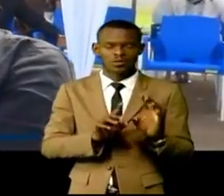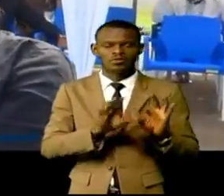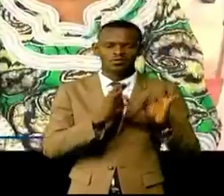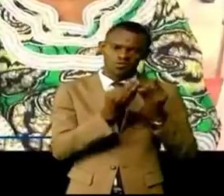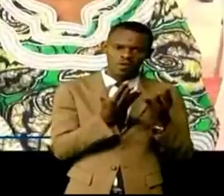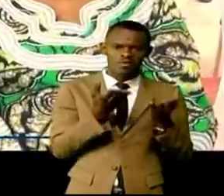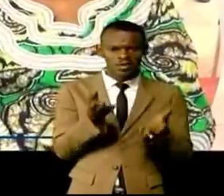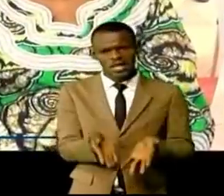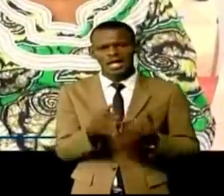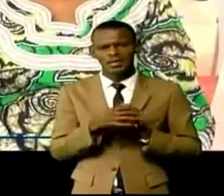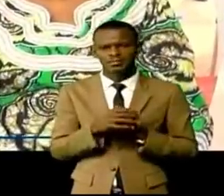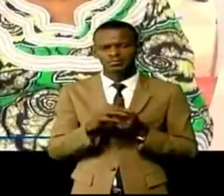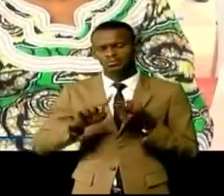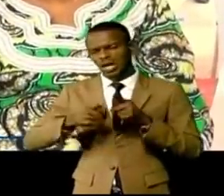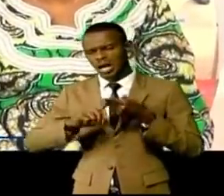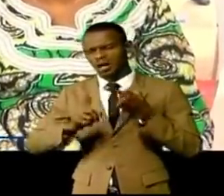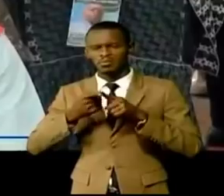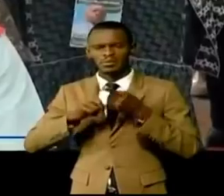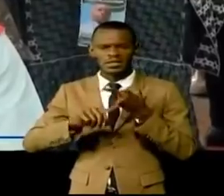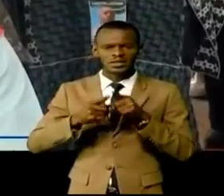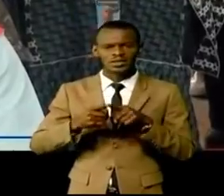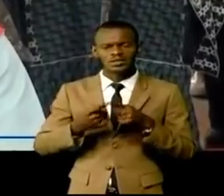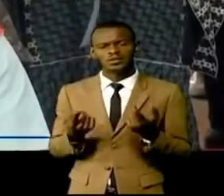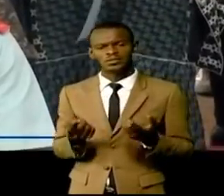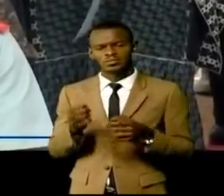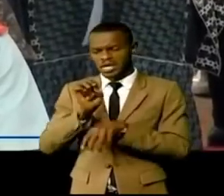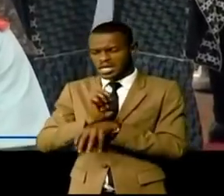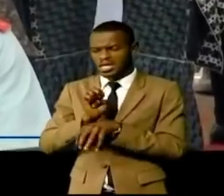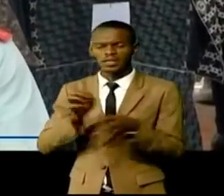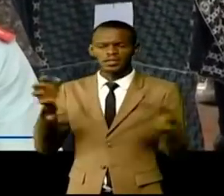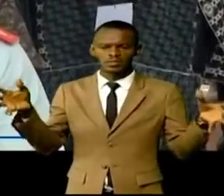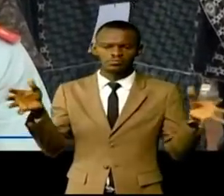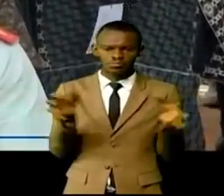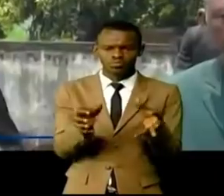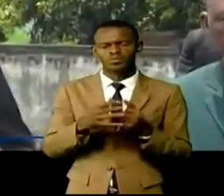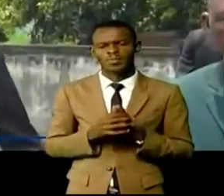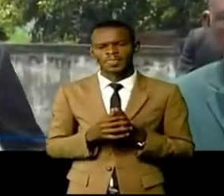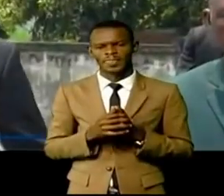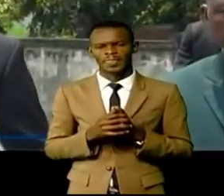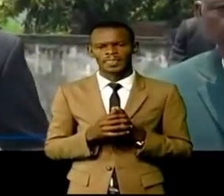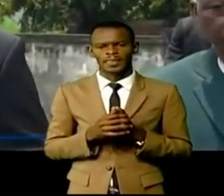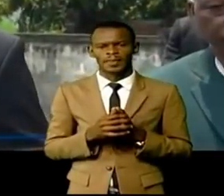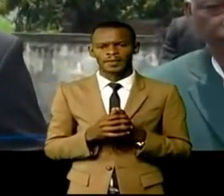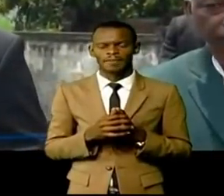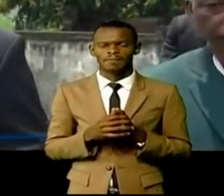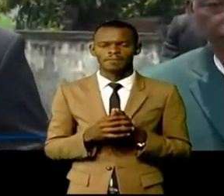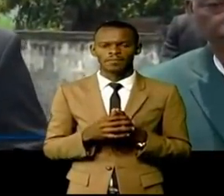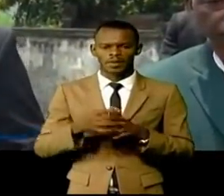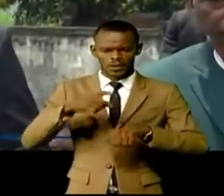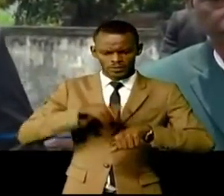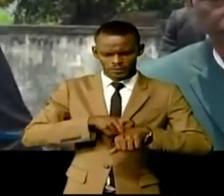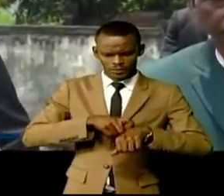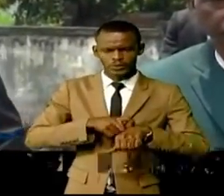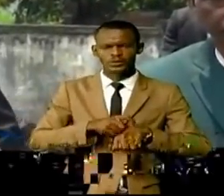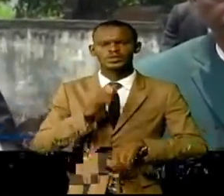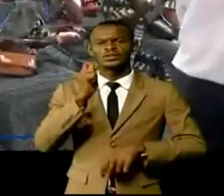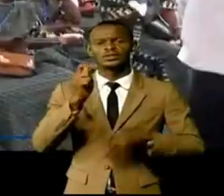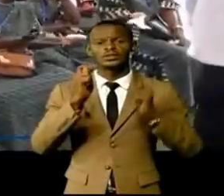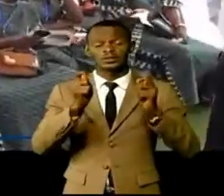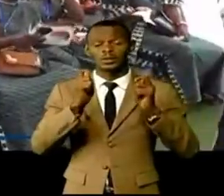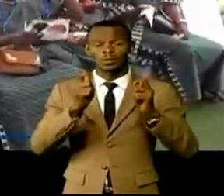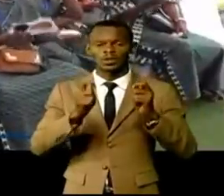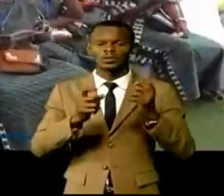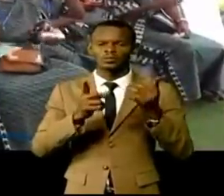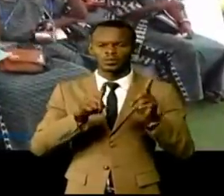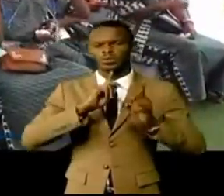connaissances et de la communauté Kimbanguiste l'instant de témoignage a permis de rappeler le bienfait de Joseph Toutala et